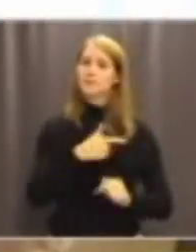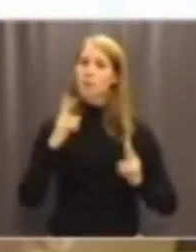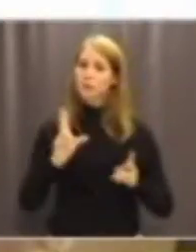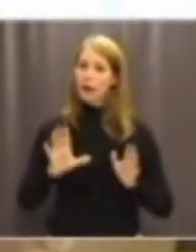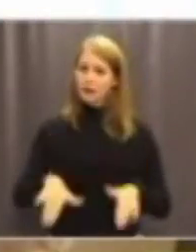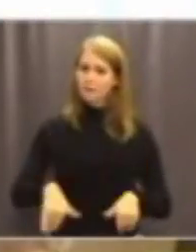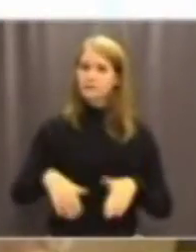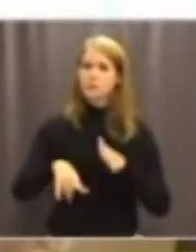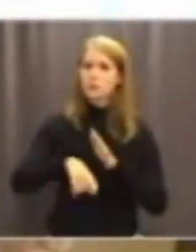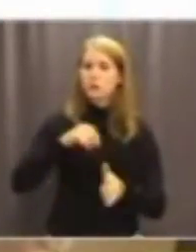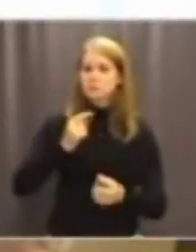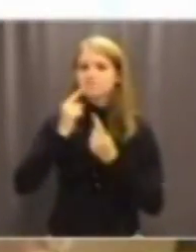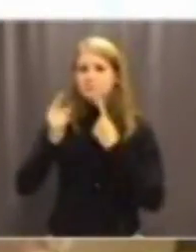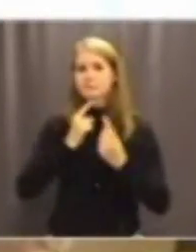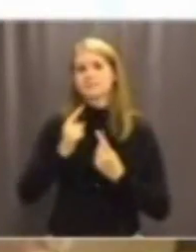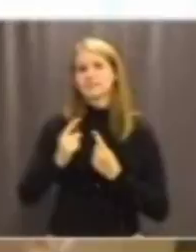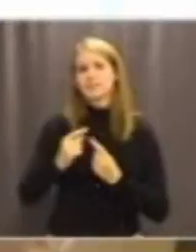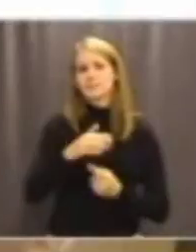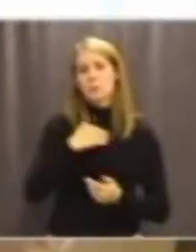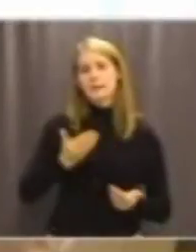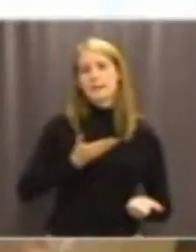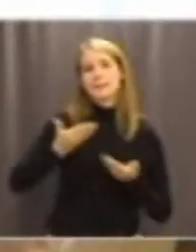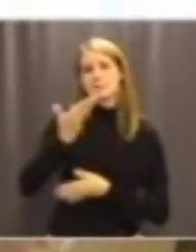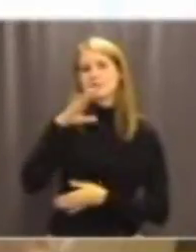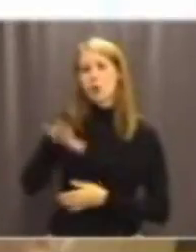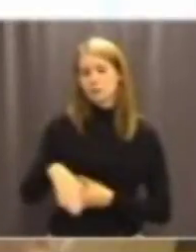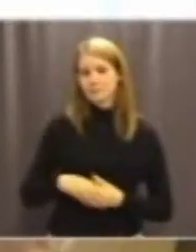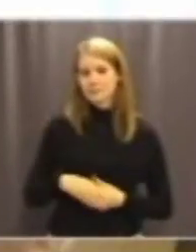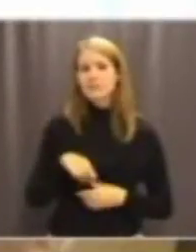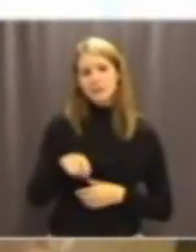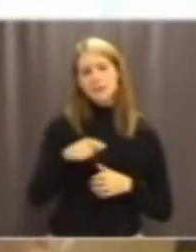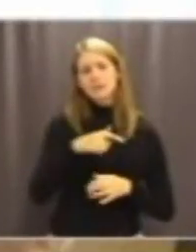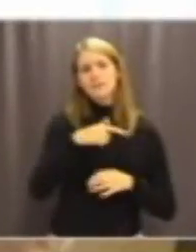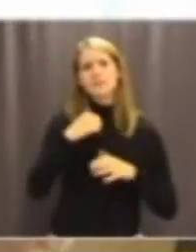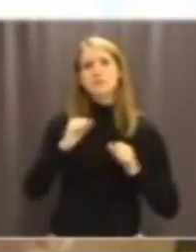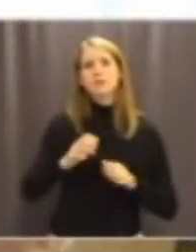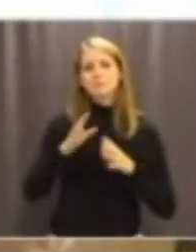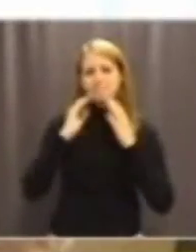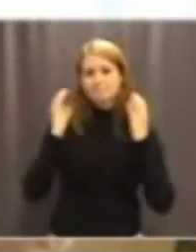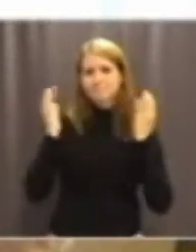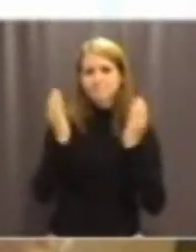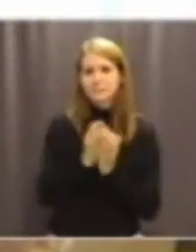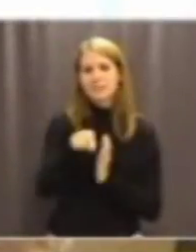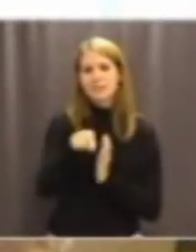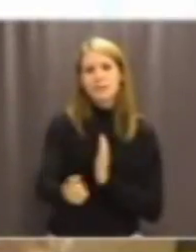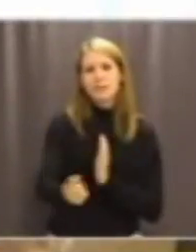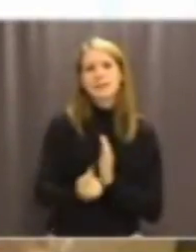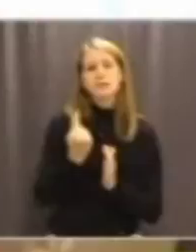i vårat remissvar är att ta vara på den resurs